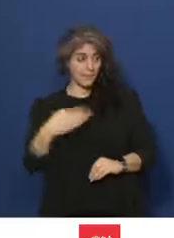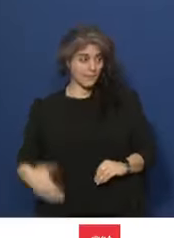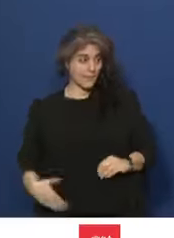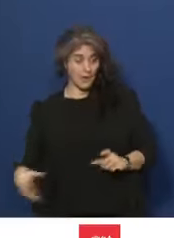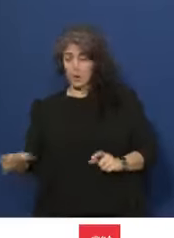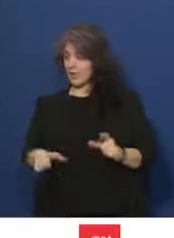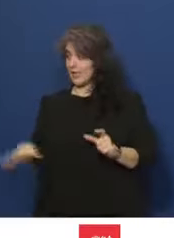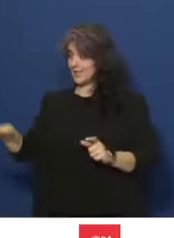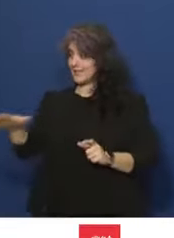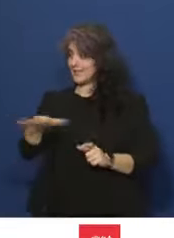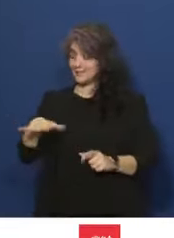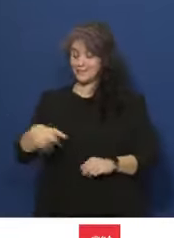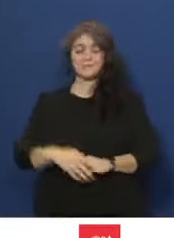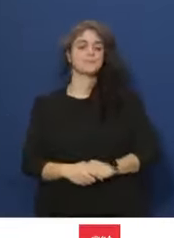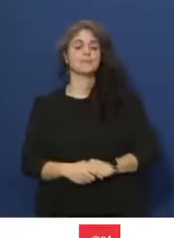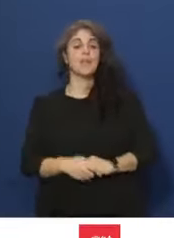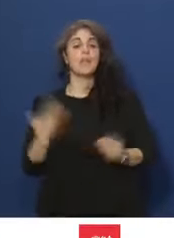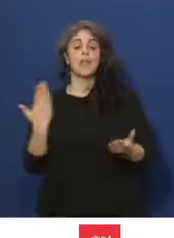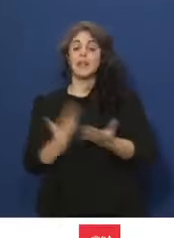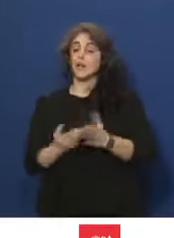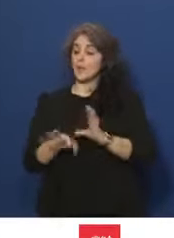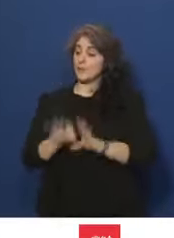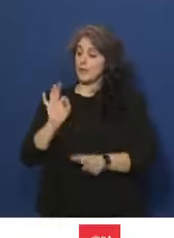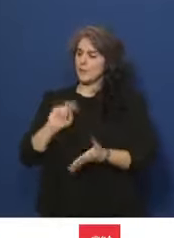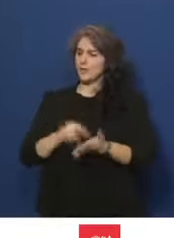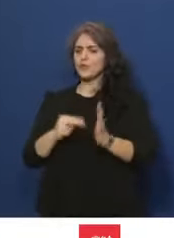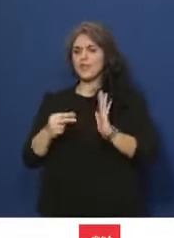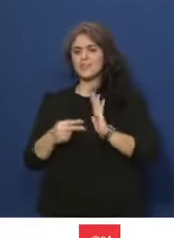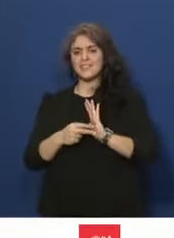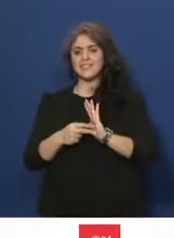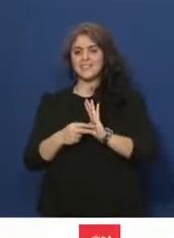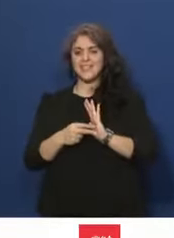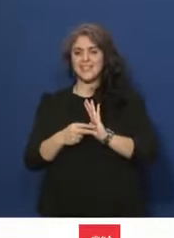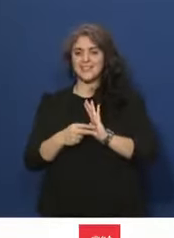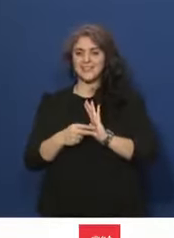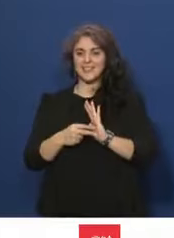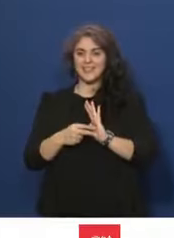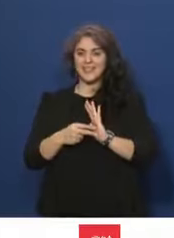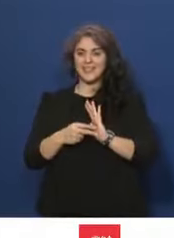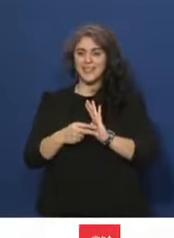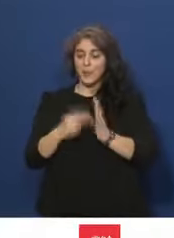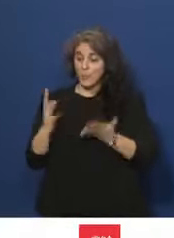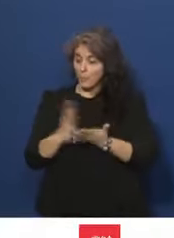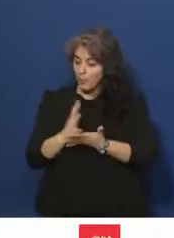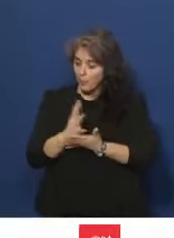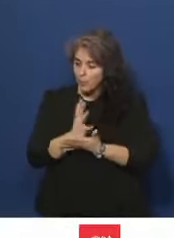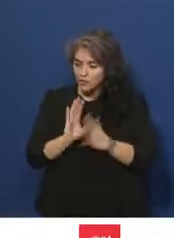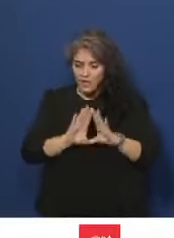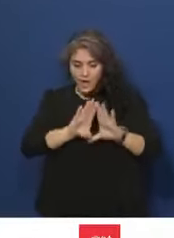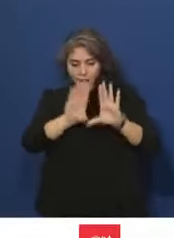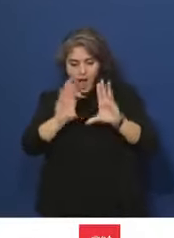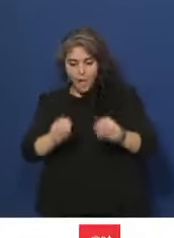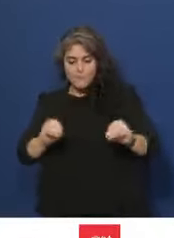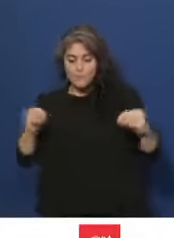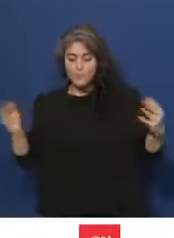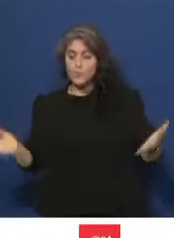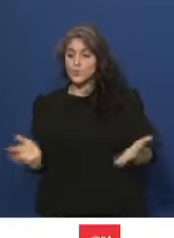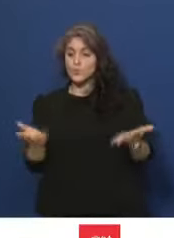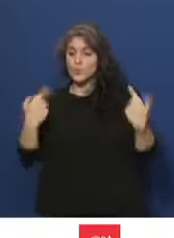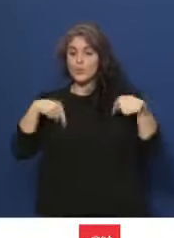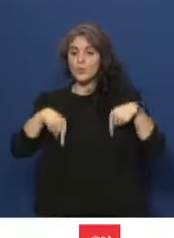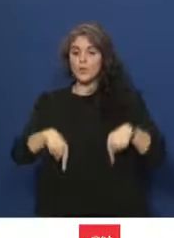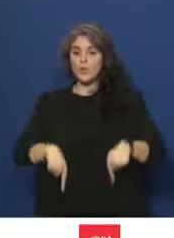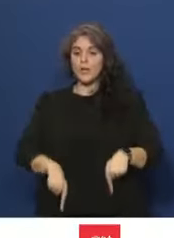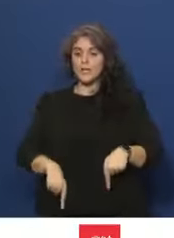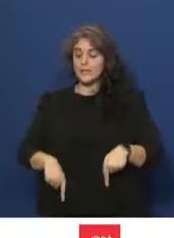A l'occasion de cette délibération technique qui nous permet de saluer ce beau projet d'implantation des services de l'Etat à la croisée